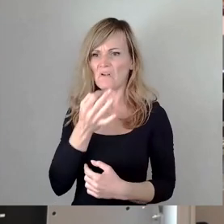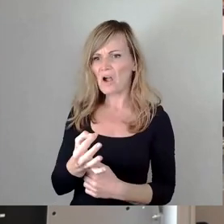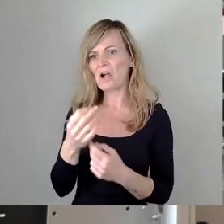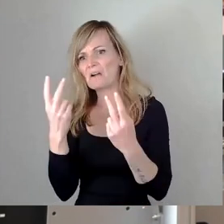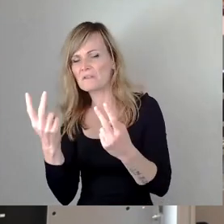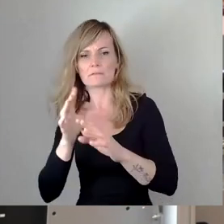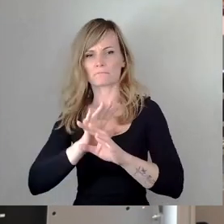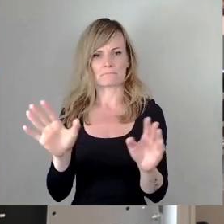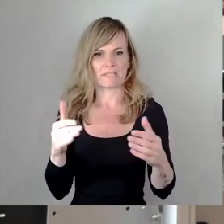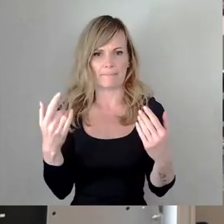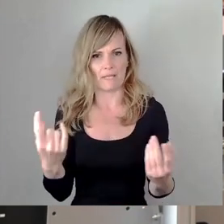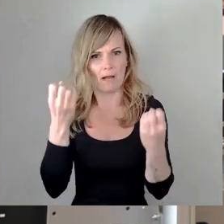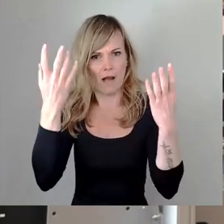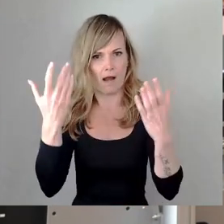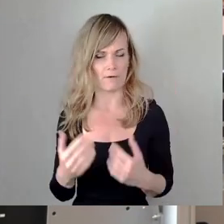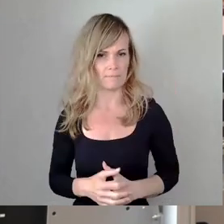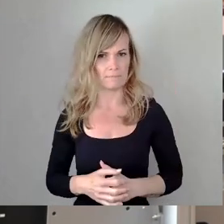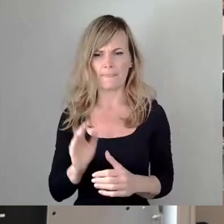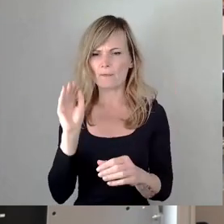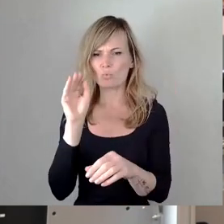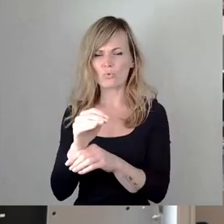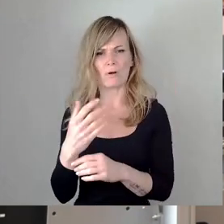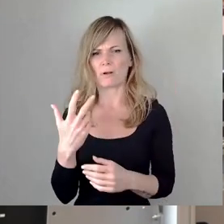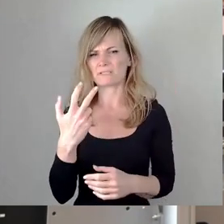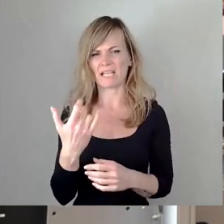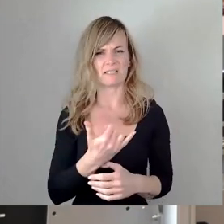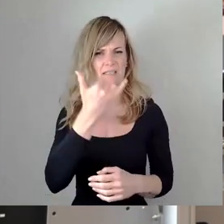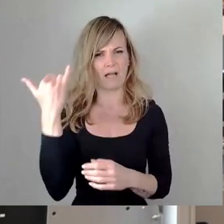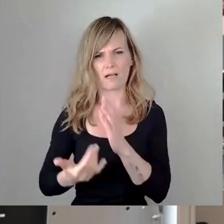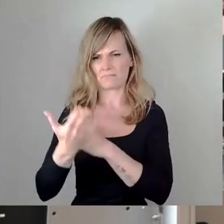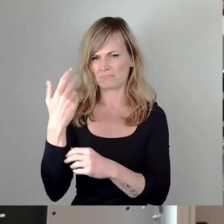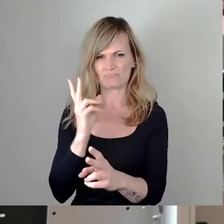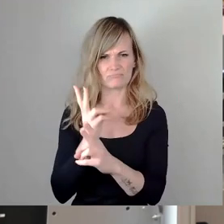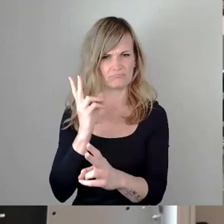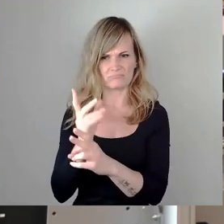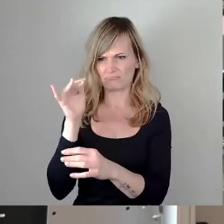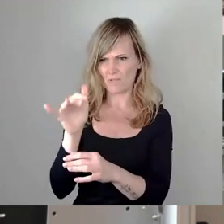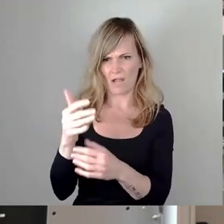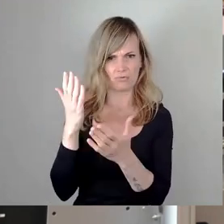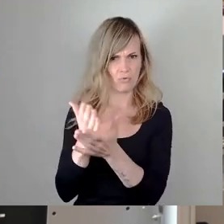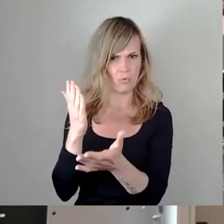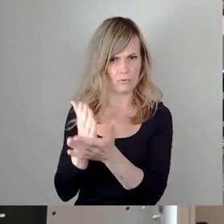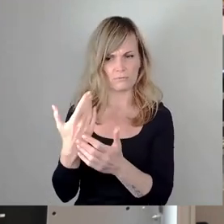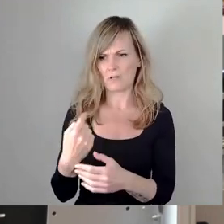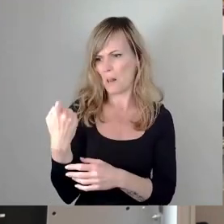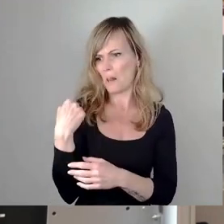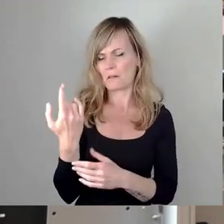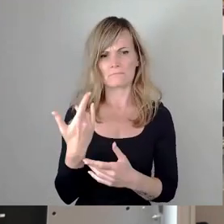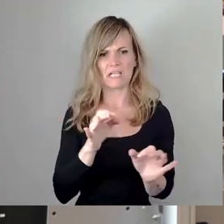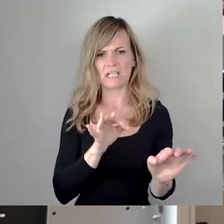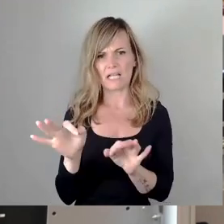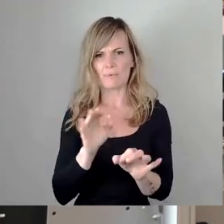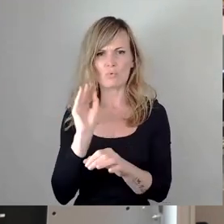Die Filmnächte gibt es seit über drei Jahrzehnten. Zuletzt haben regelmäßig über 200.000 Menschen